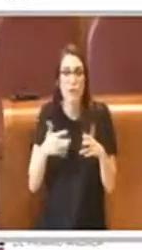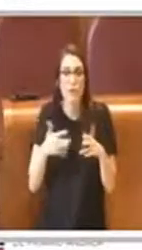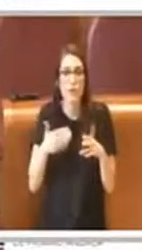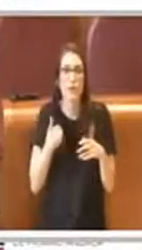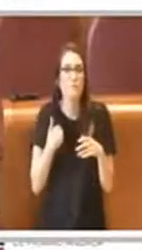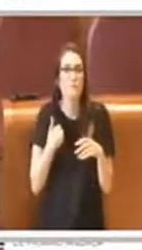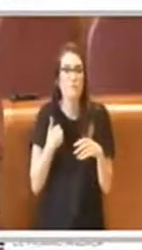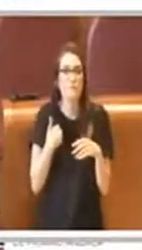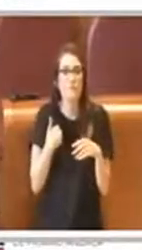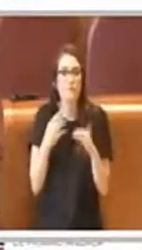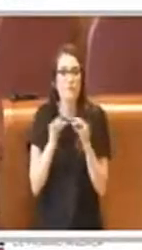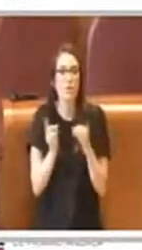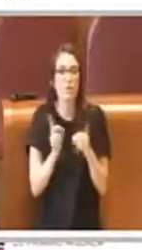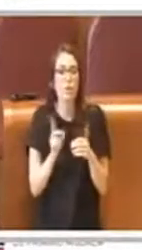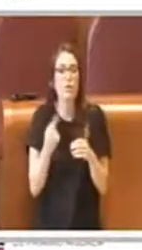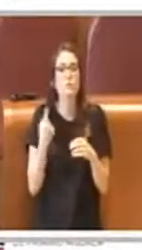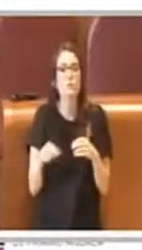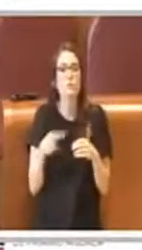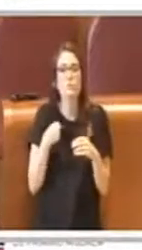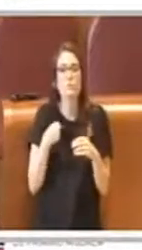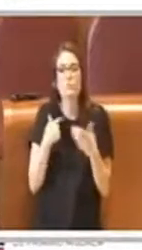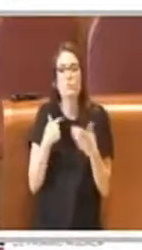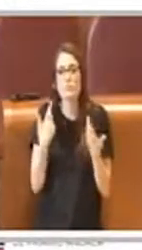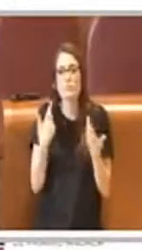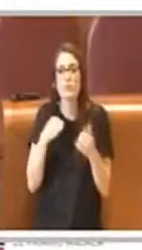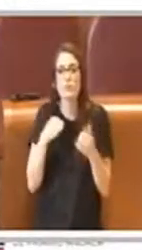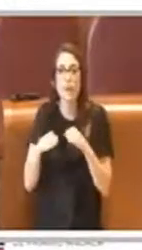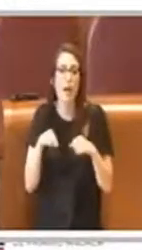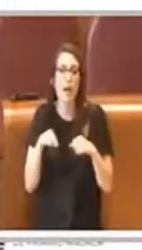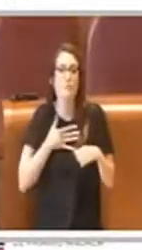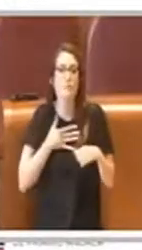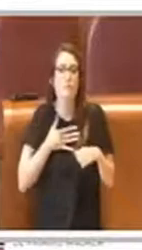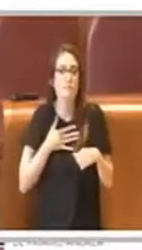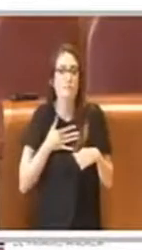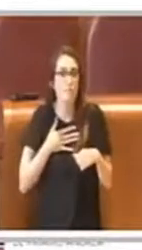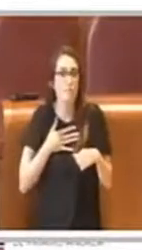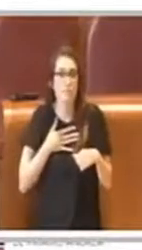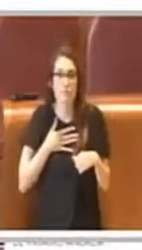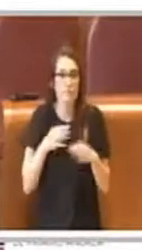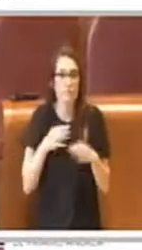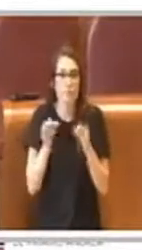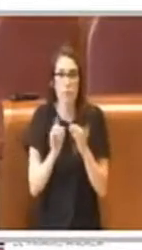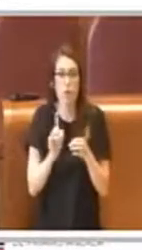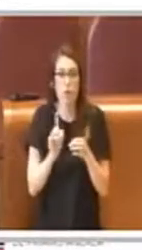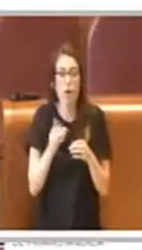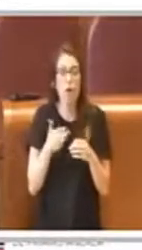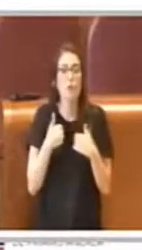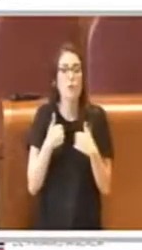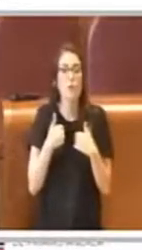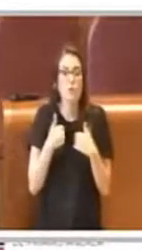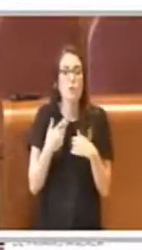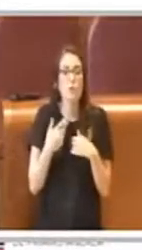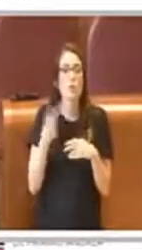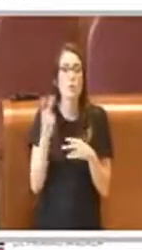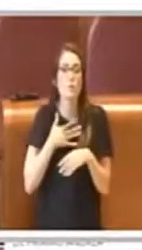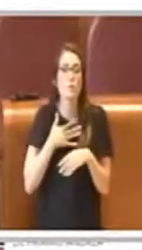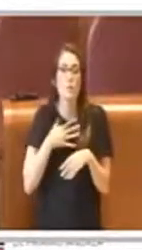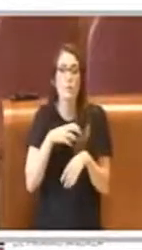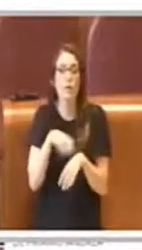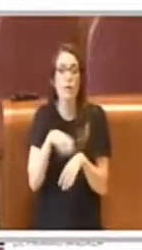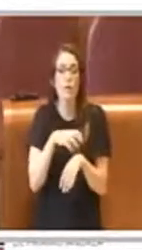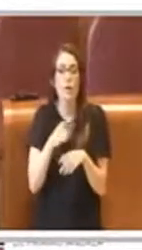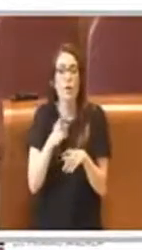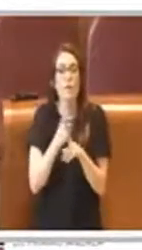quindi questa soluzione dei delegati non è percorribile, per cui ribadisco che l'unica soluzione è rendere la consulta cittadina